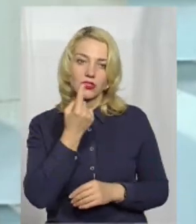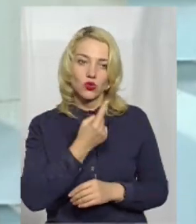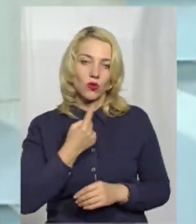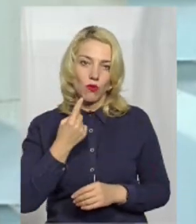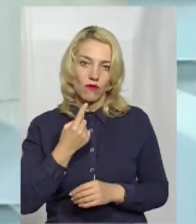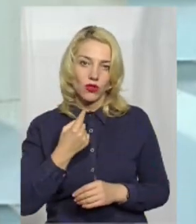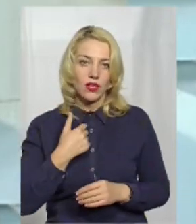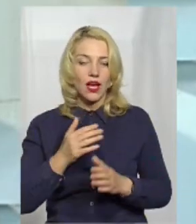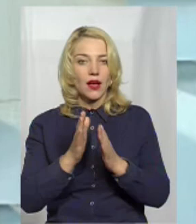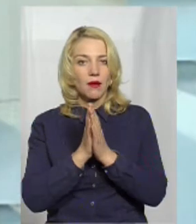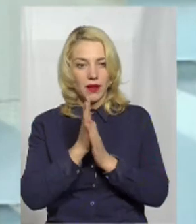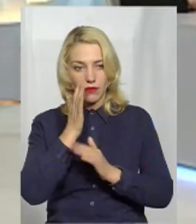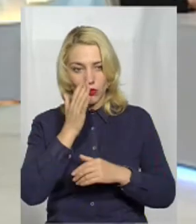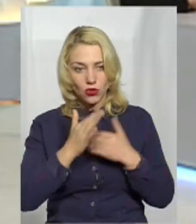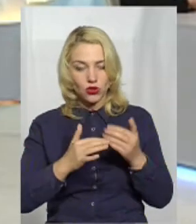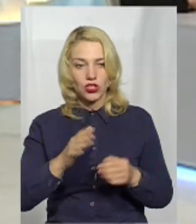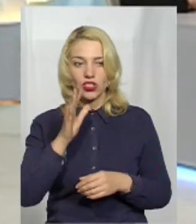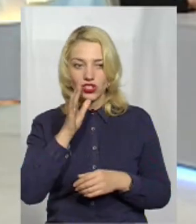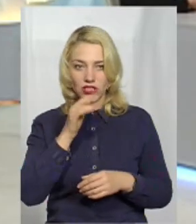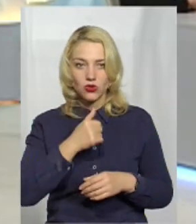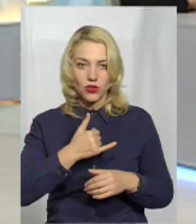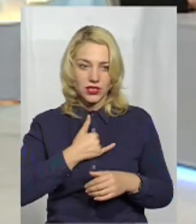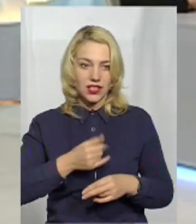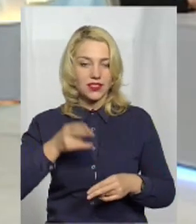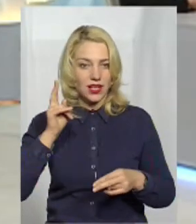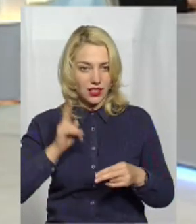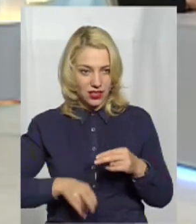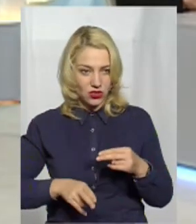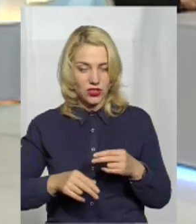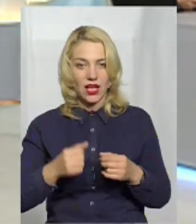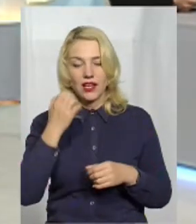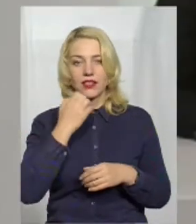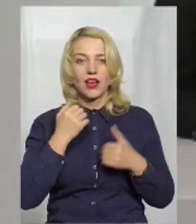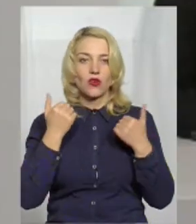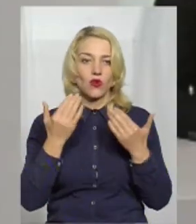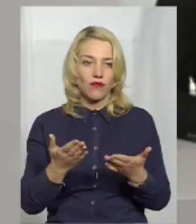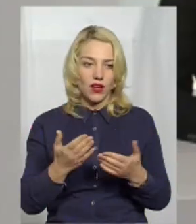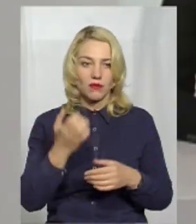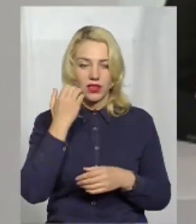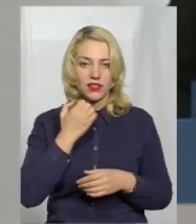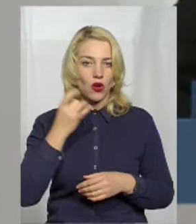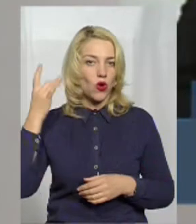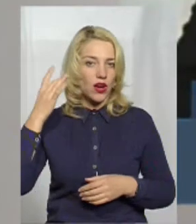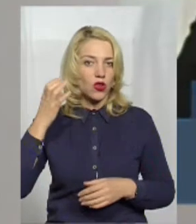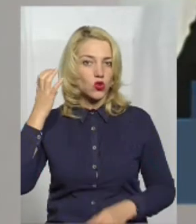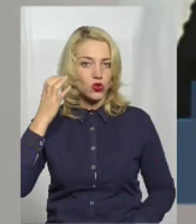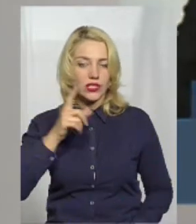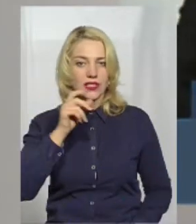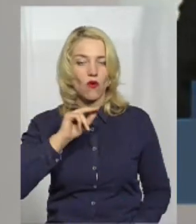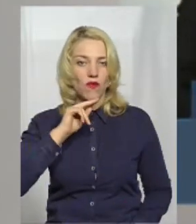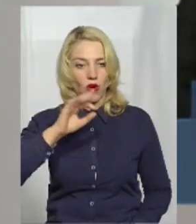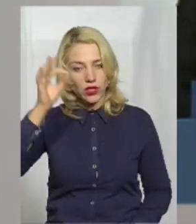Я, перепрошую, вас переб'ю, у нас час ефіру закінчився. Дякую вам, дякую глядачам та радіослухачам за увагу.